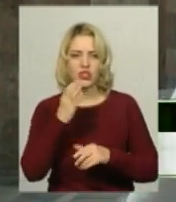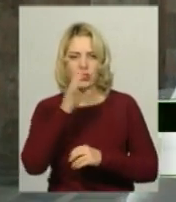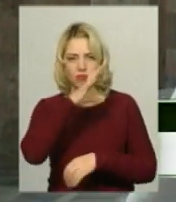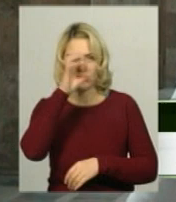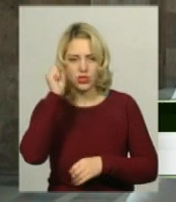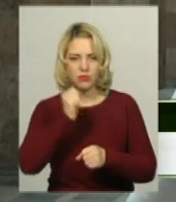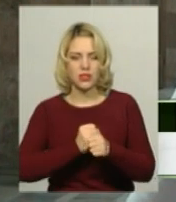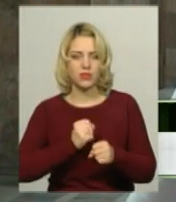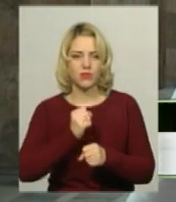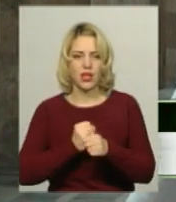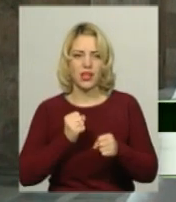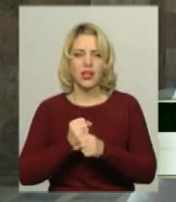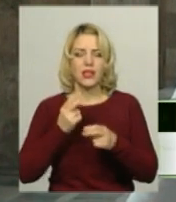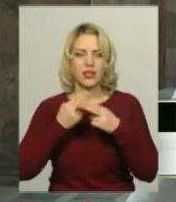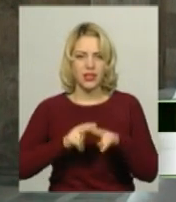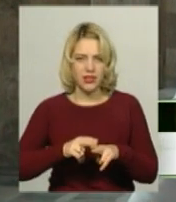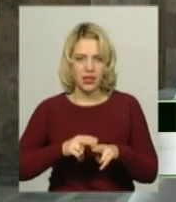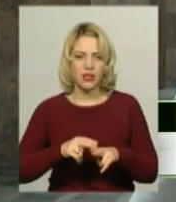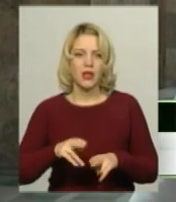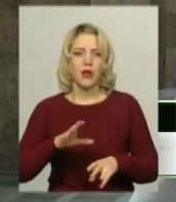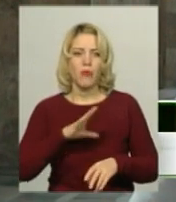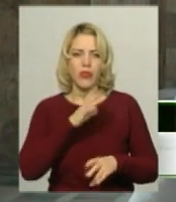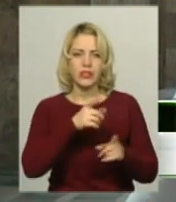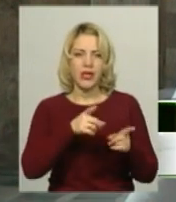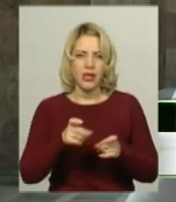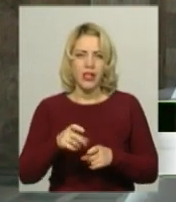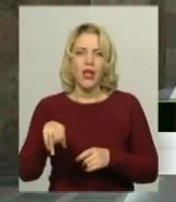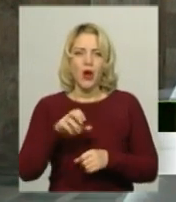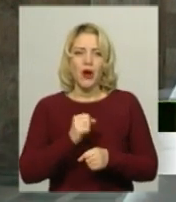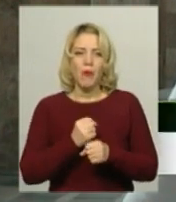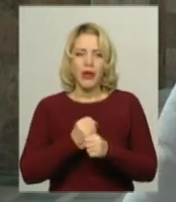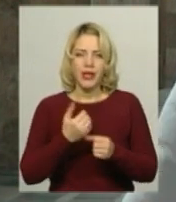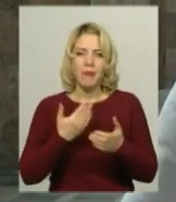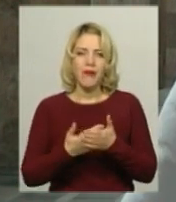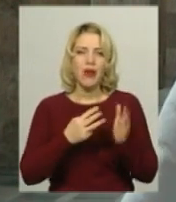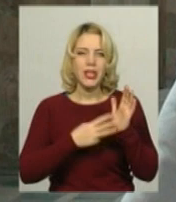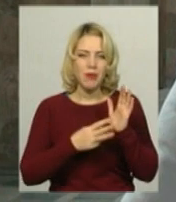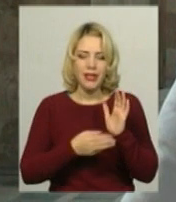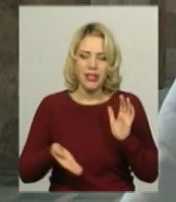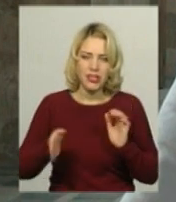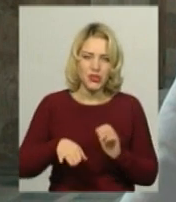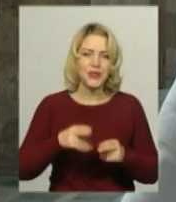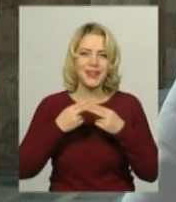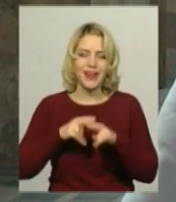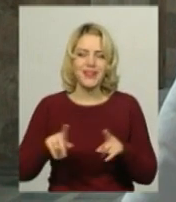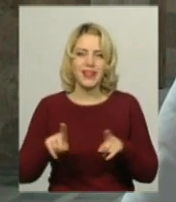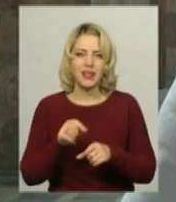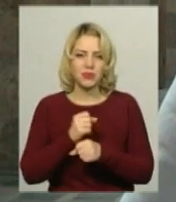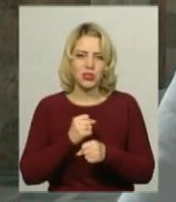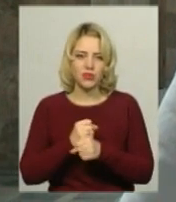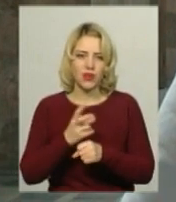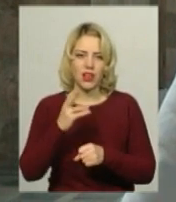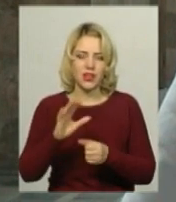ночі виїхала техніка, було задіяно до роботи близько 80 одиниць технік, які працювали над